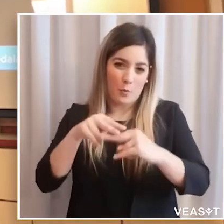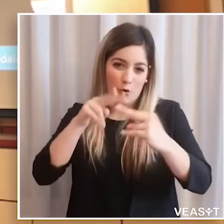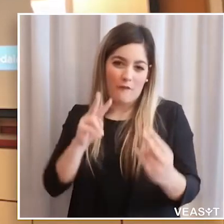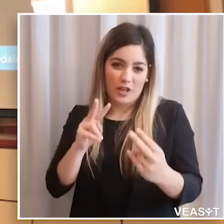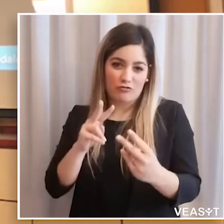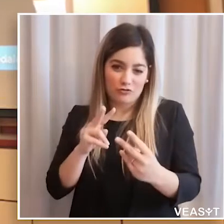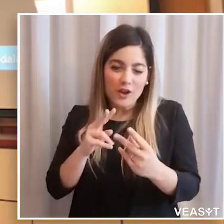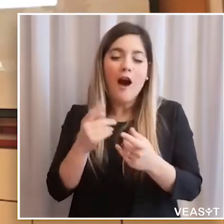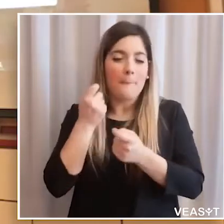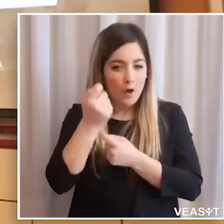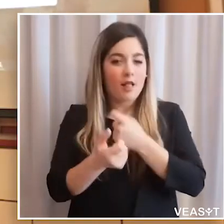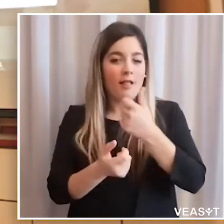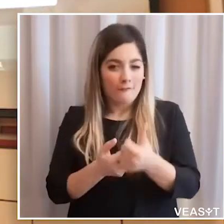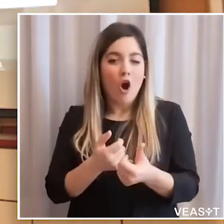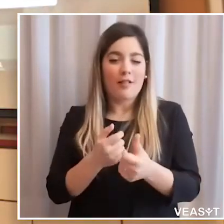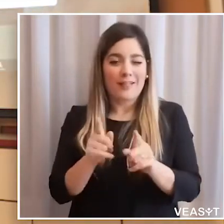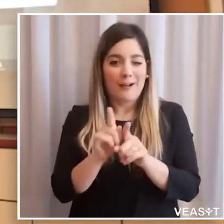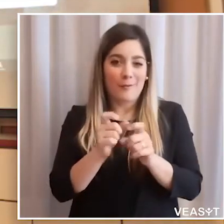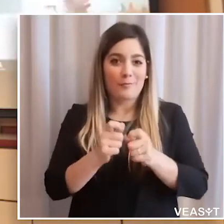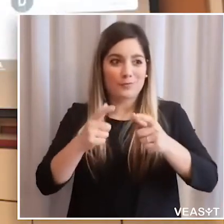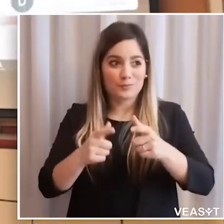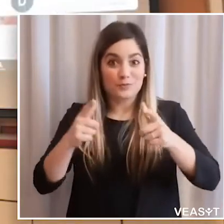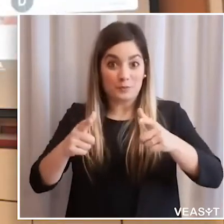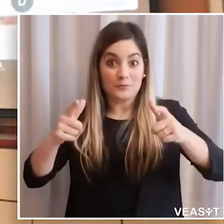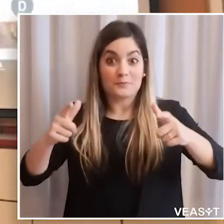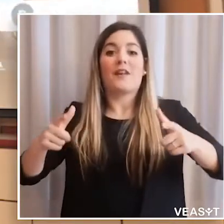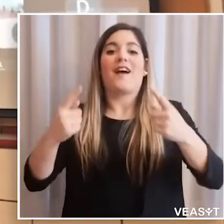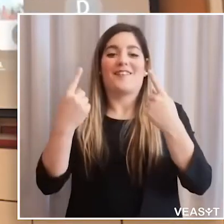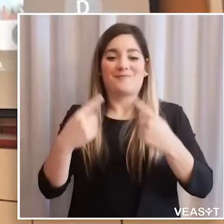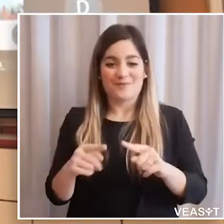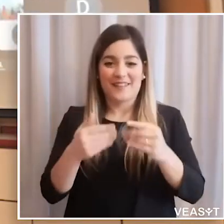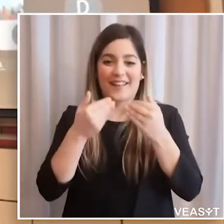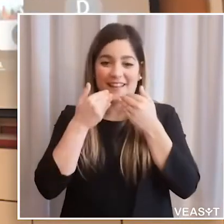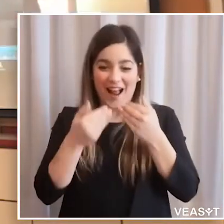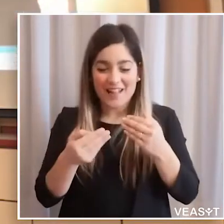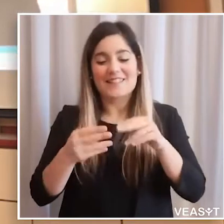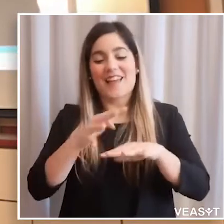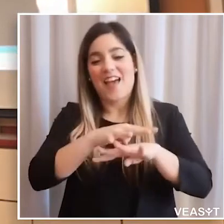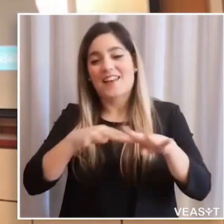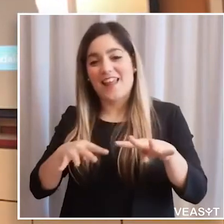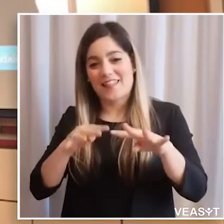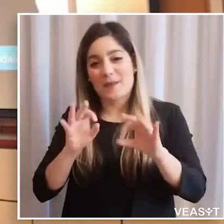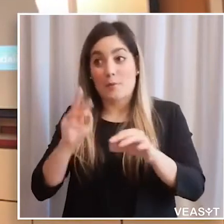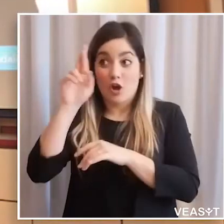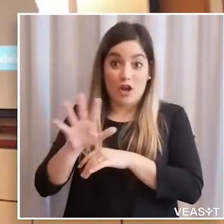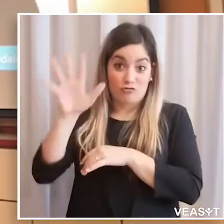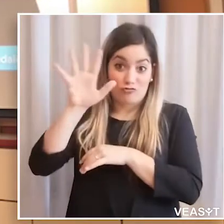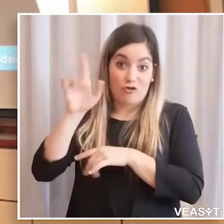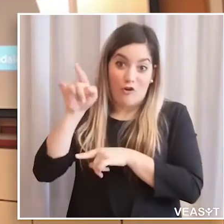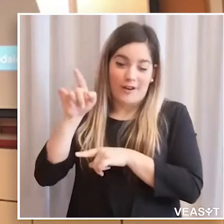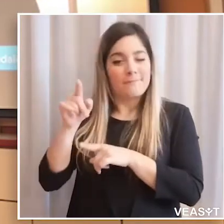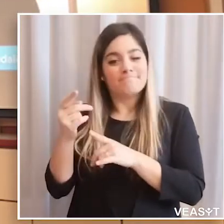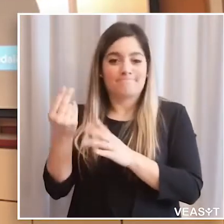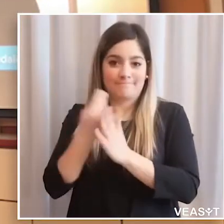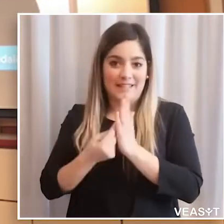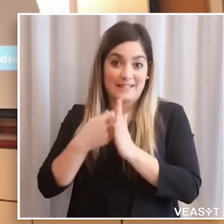valenza come tutti quanti gli ospedali di comunità della provincia che via via stanno diventando sempre più numerosi, completando quella